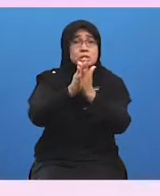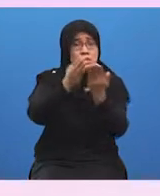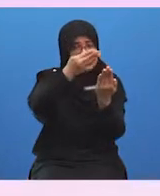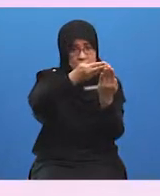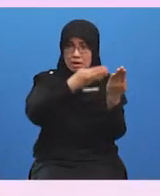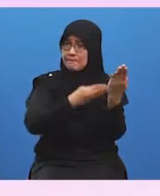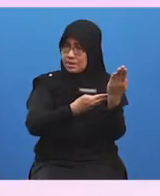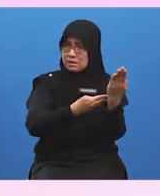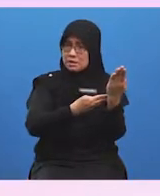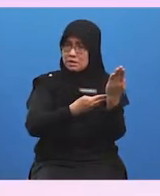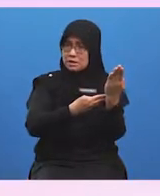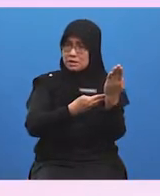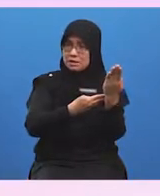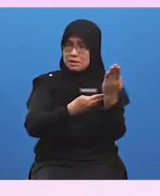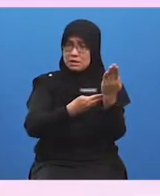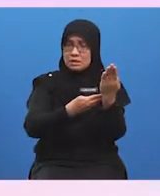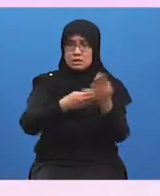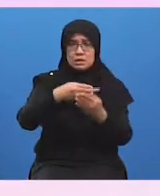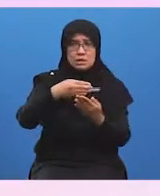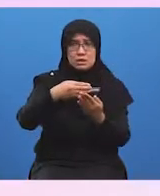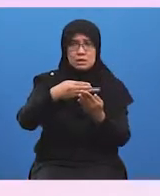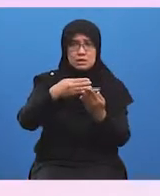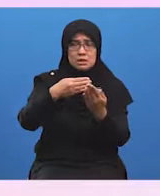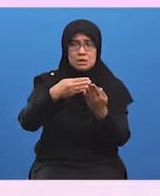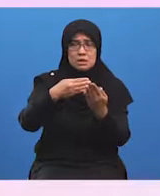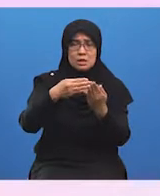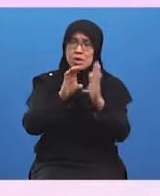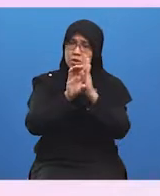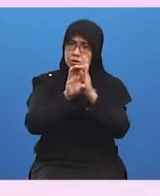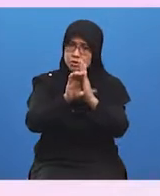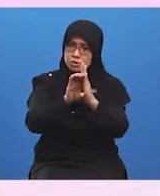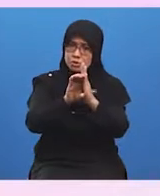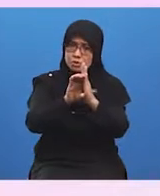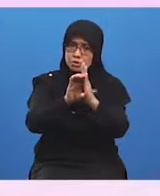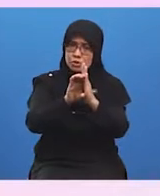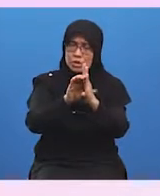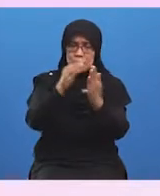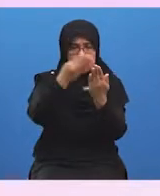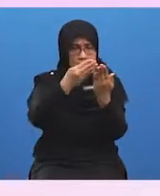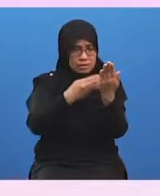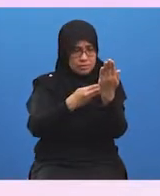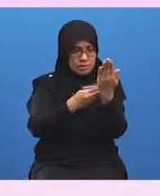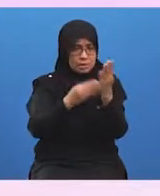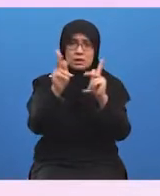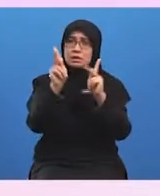bengkel. PKS seperti bengkel kereta atau kilang memproses makanan.